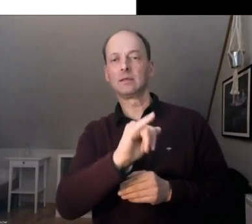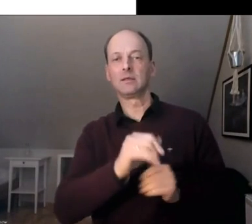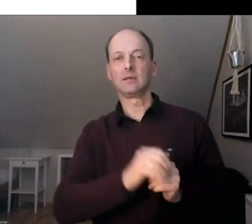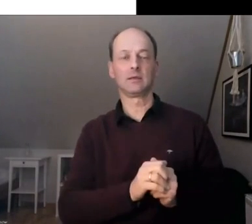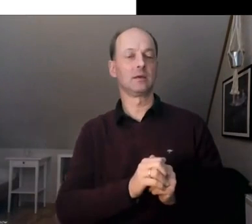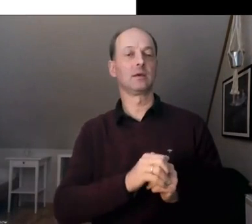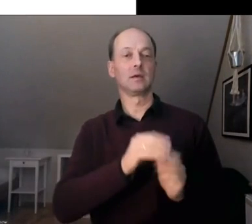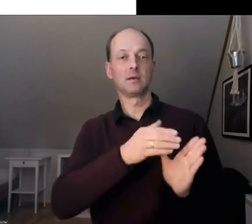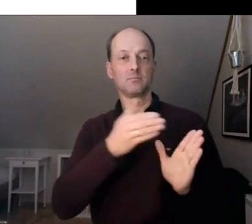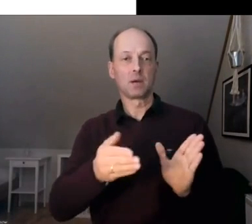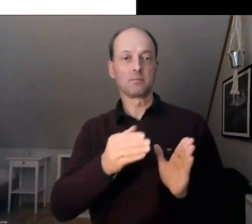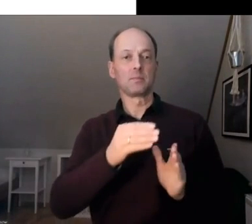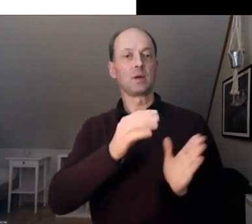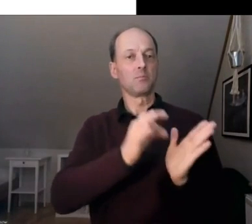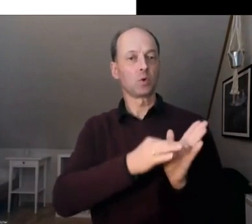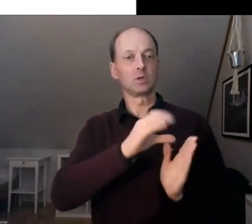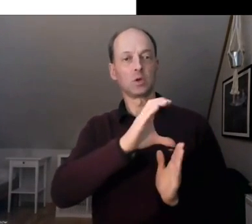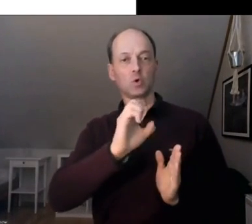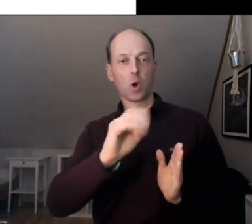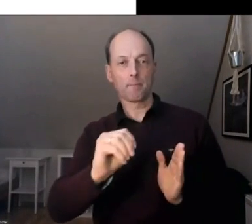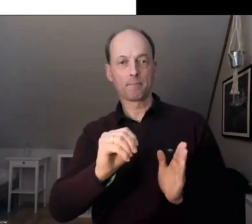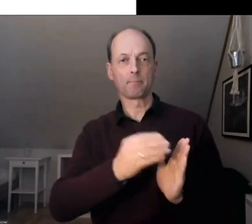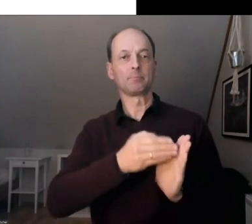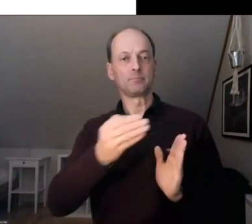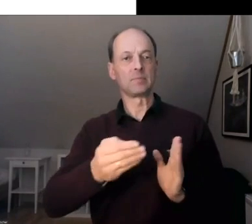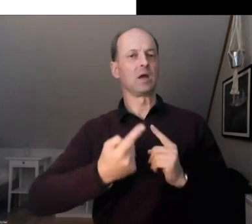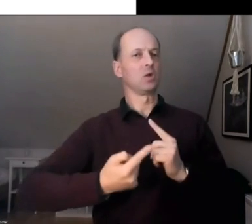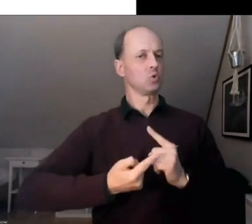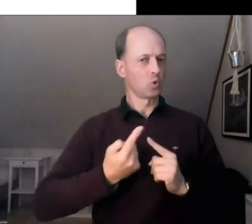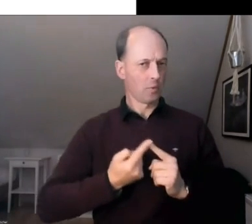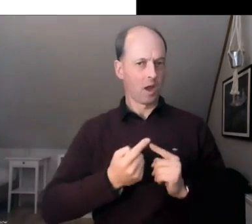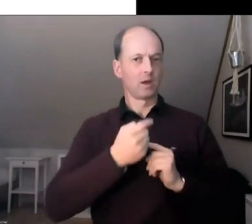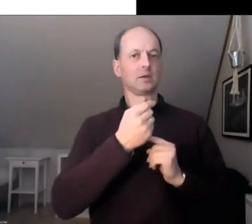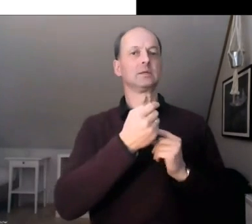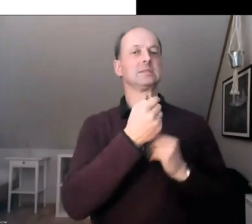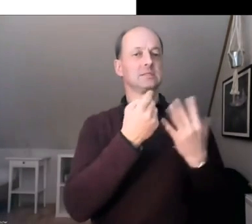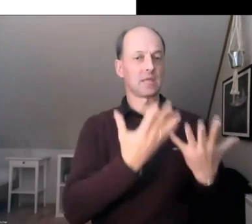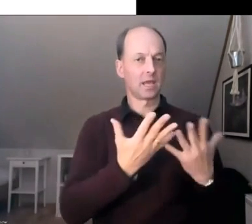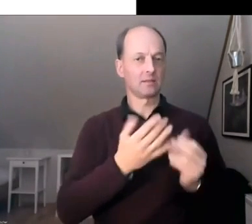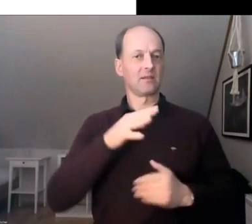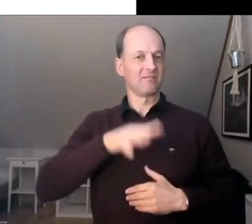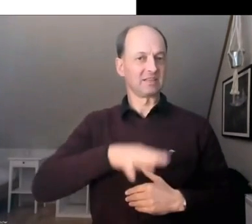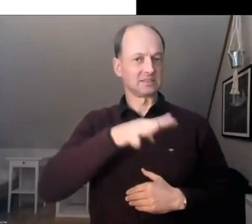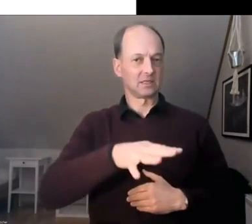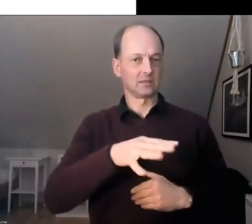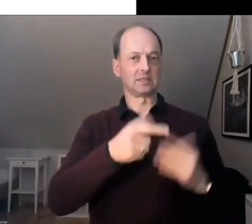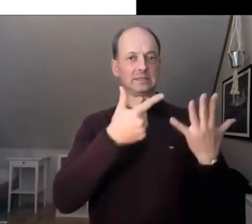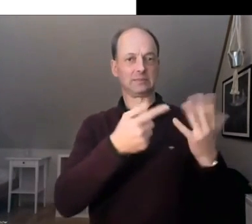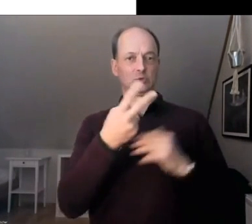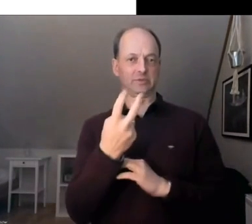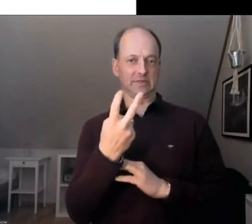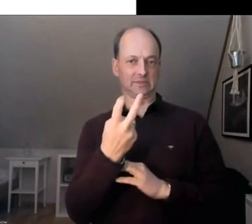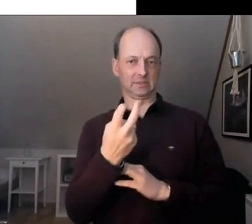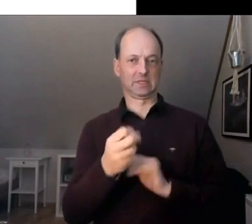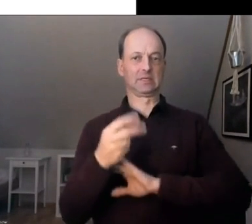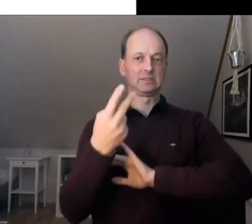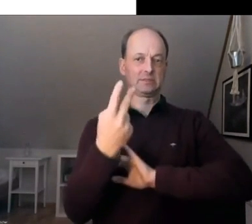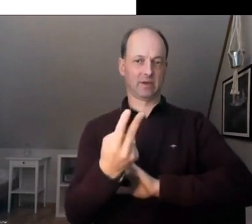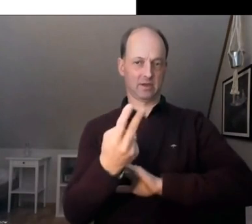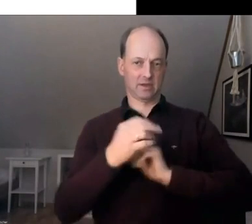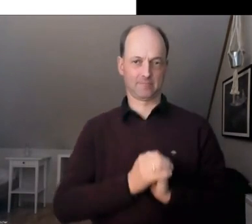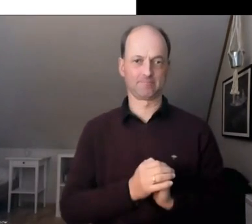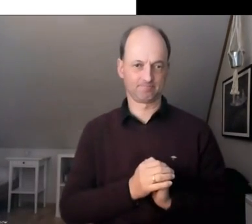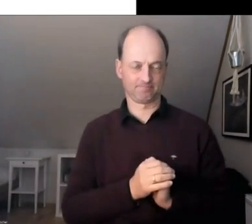Dank. Danke, Mira, nochmal. Genau, wir merken so gerade, das ist eher so im Mittelfeld